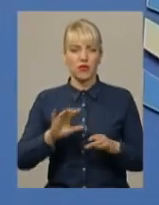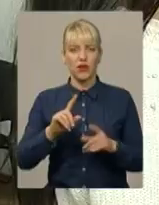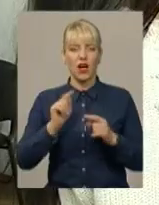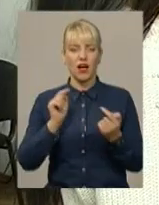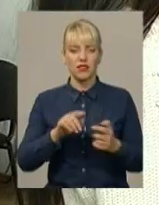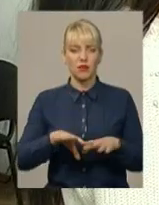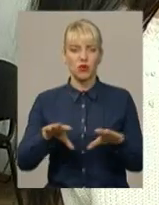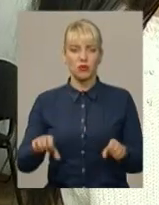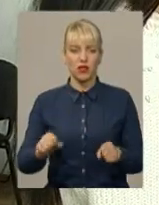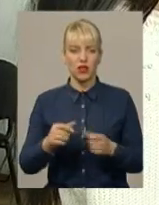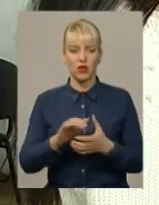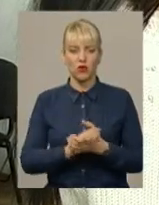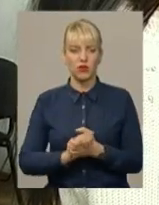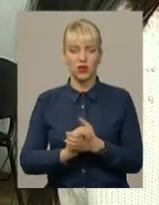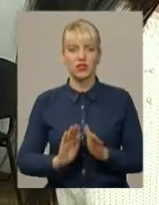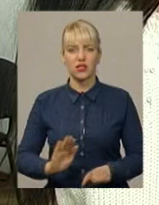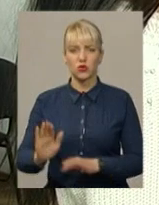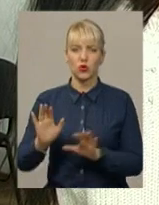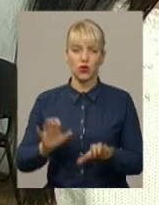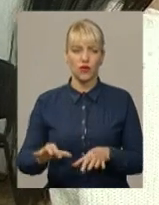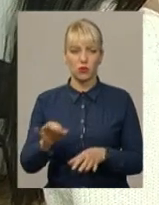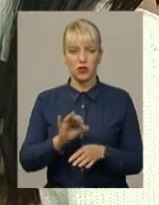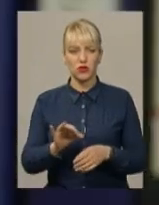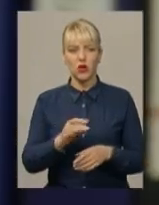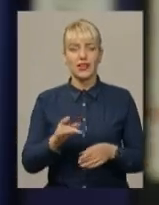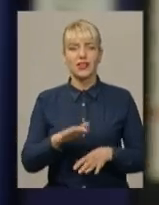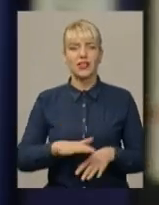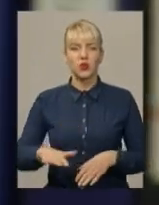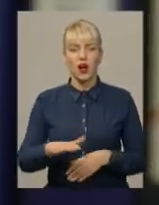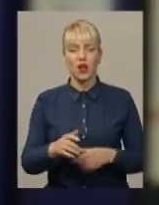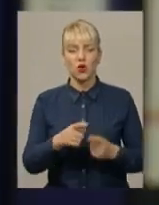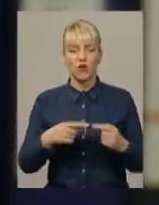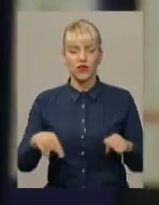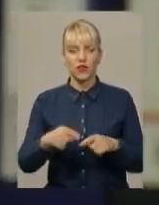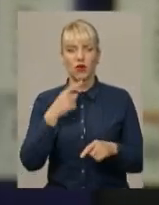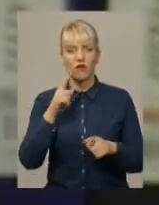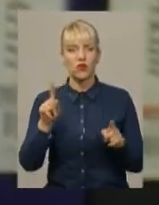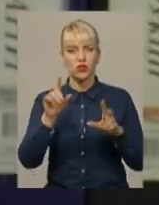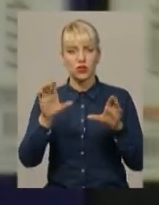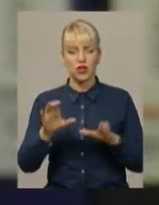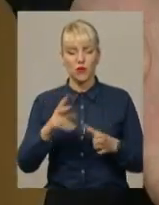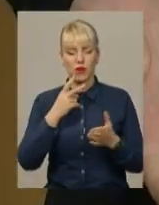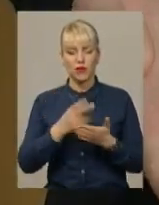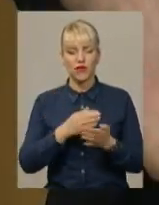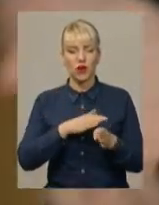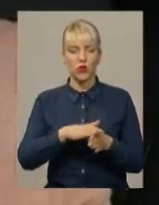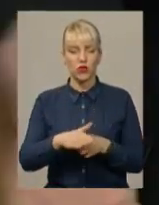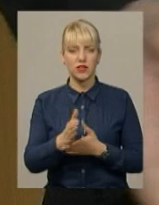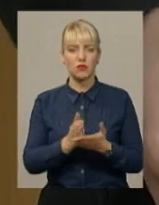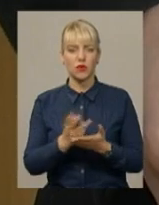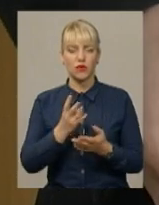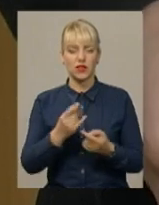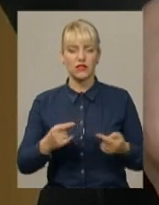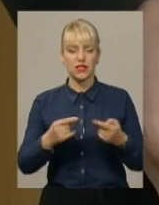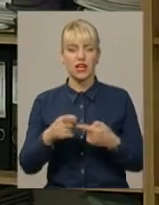комітеті. Заступник голови обласного територіального відділення зазначив, законом передбачено, виконавець послуг має визначатися